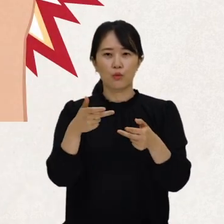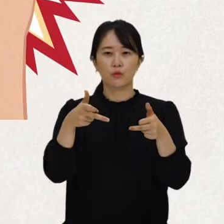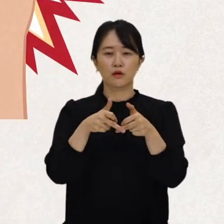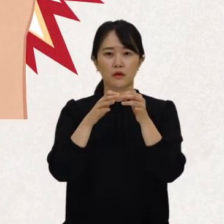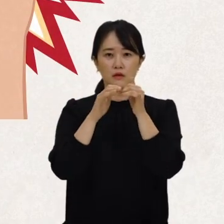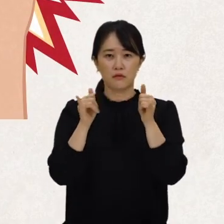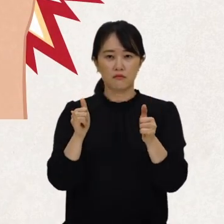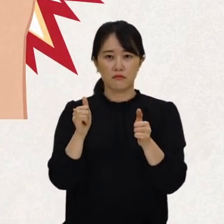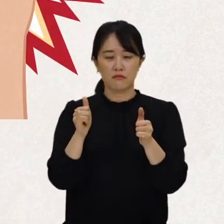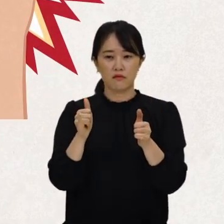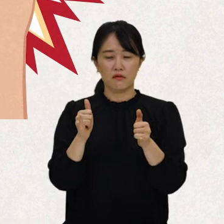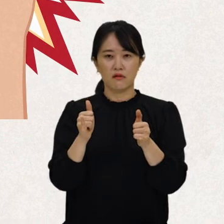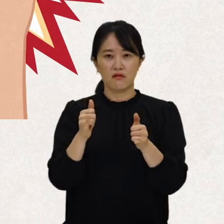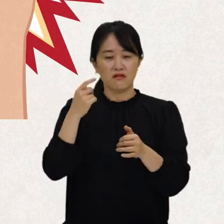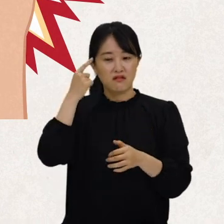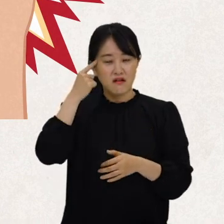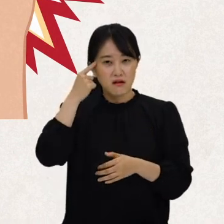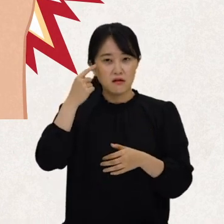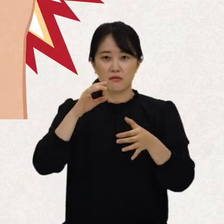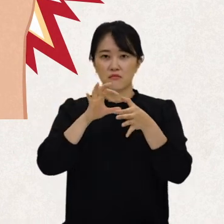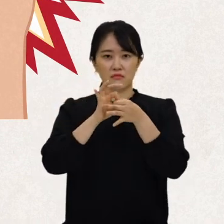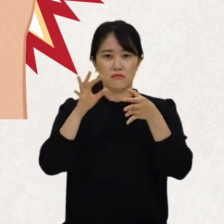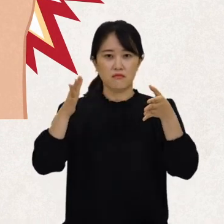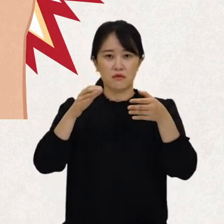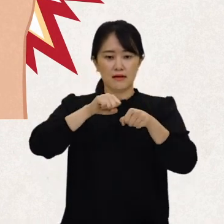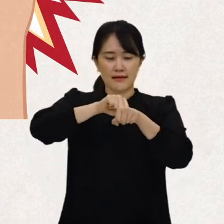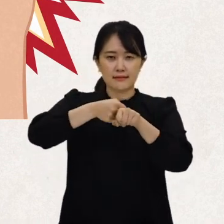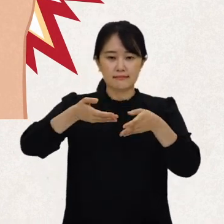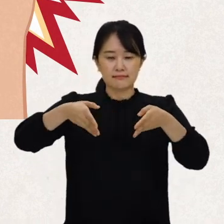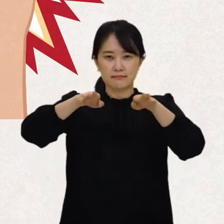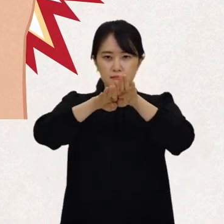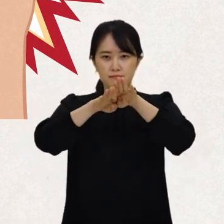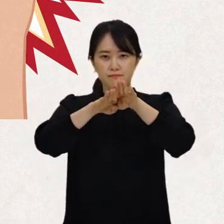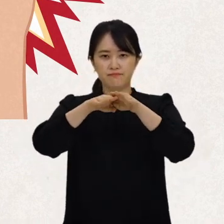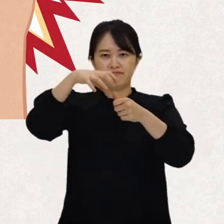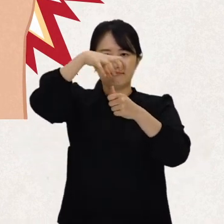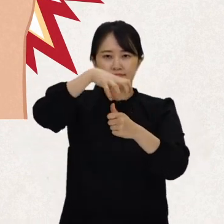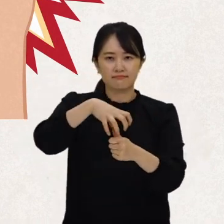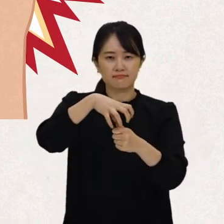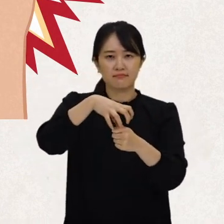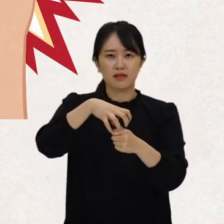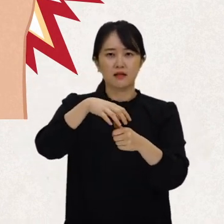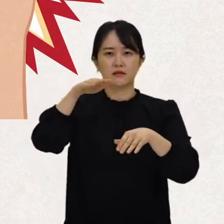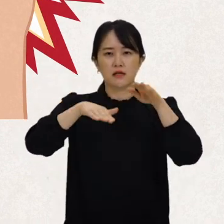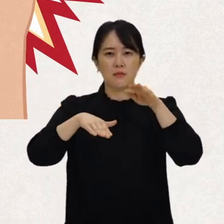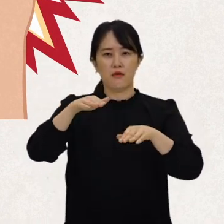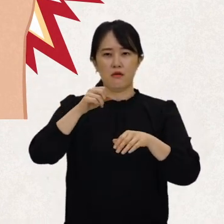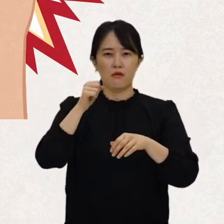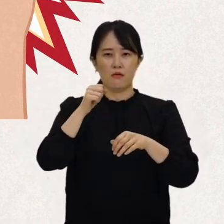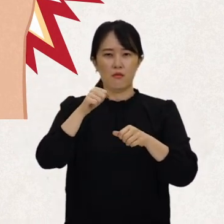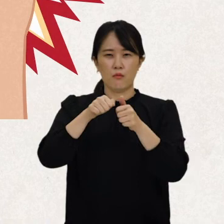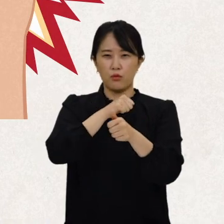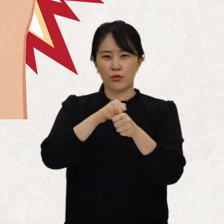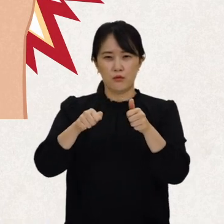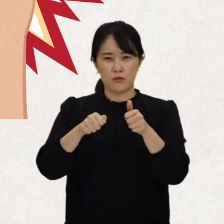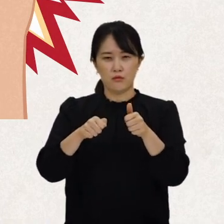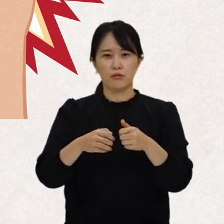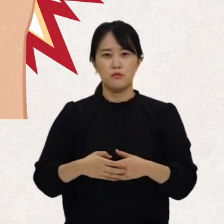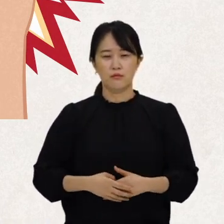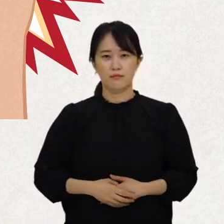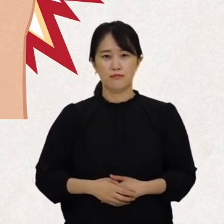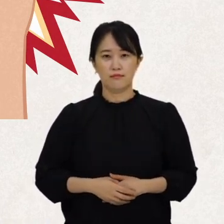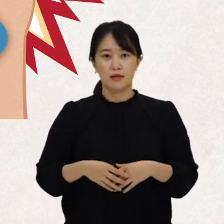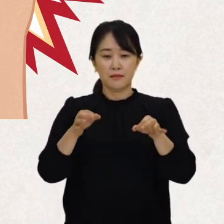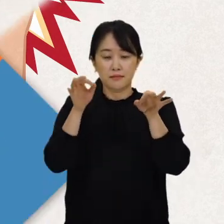당사자의 의사와 상관없이 시설에 구금되어 차별과 폭력을 경험하는 경우도 있어 왔고요. 이런